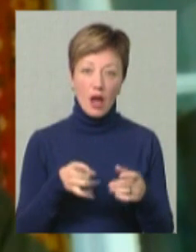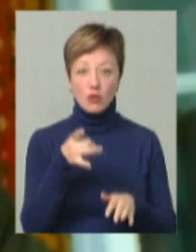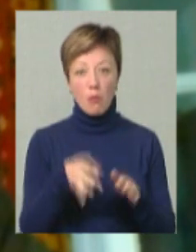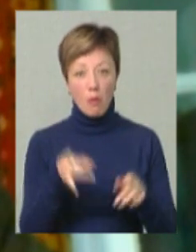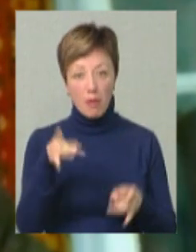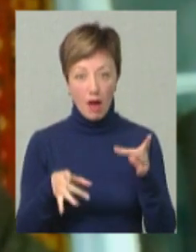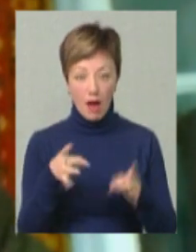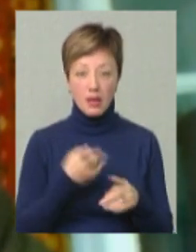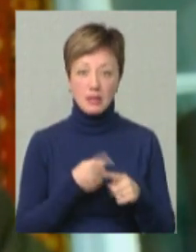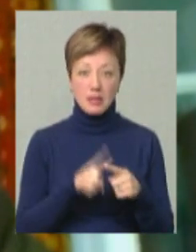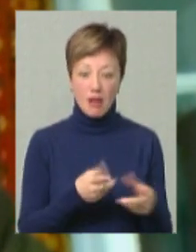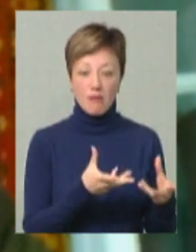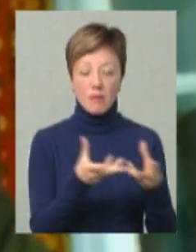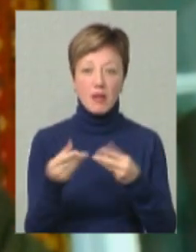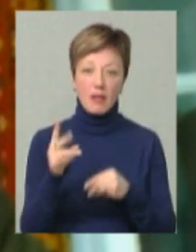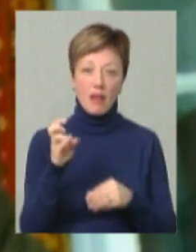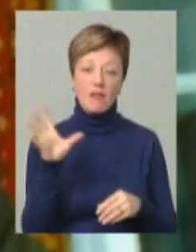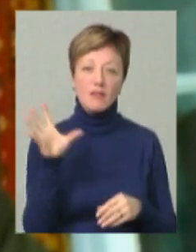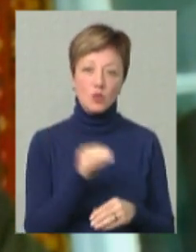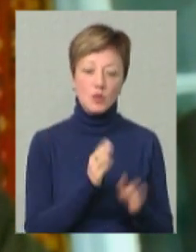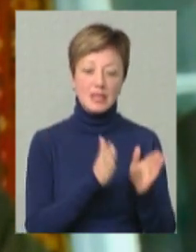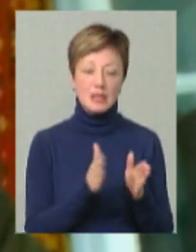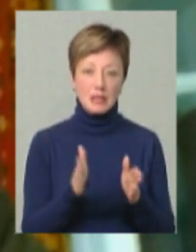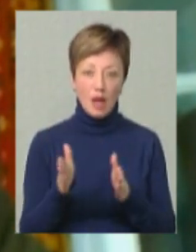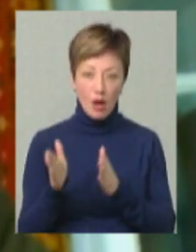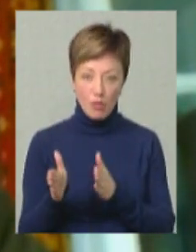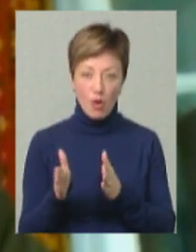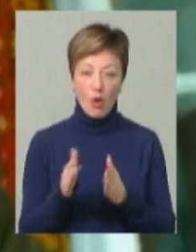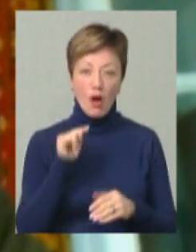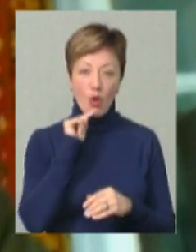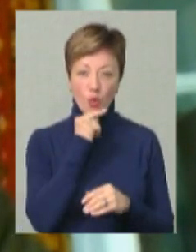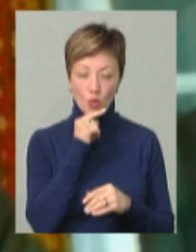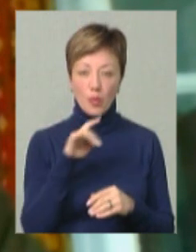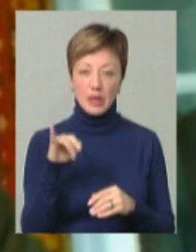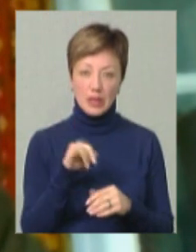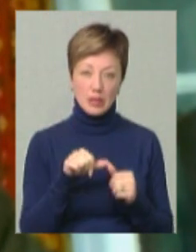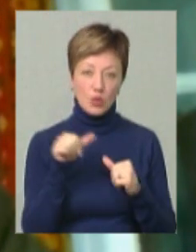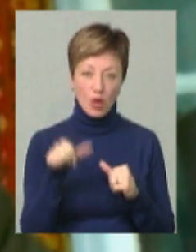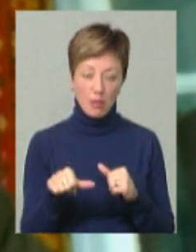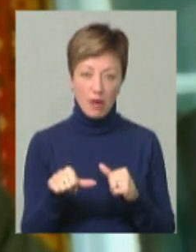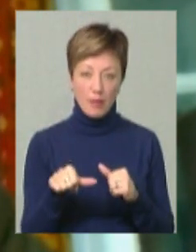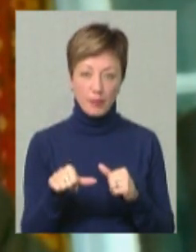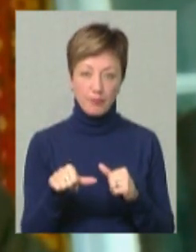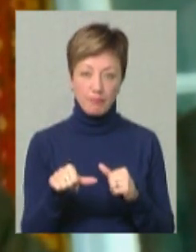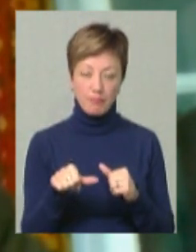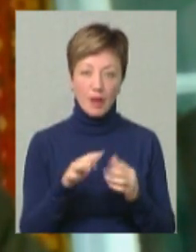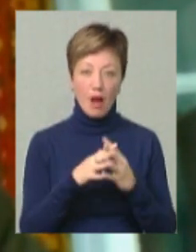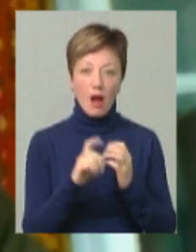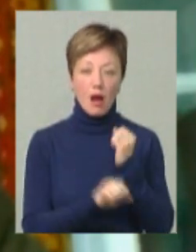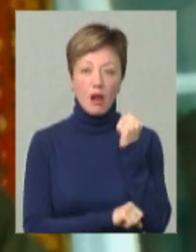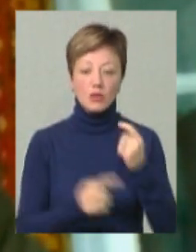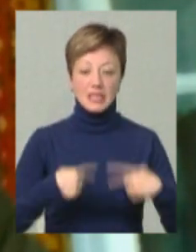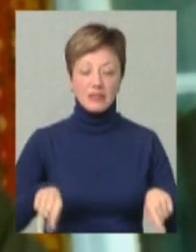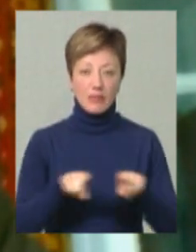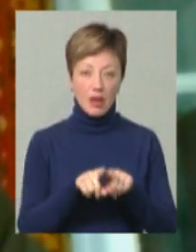бомблять, це впливи на всю систему економіки, і зокрема аграрну сферу,